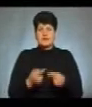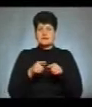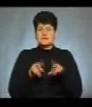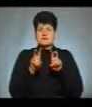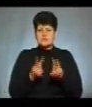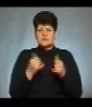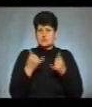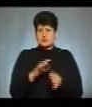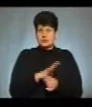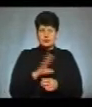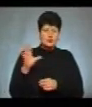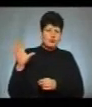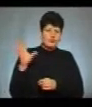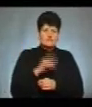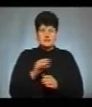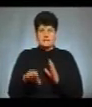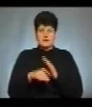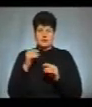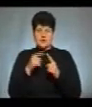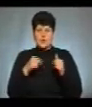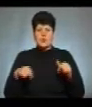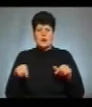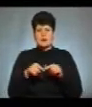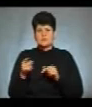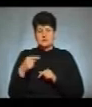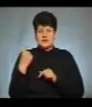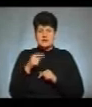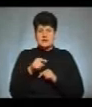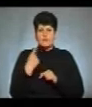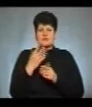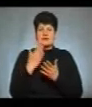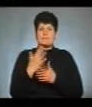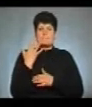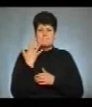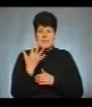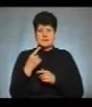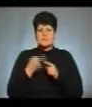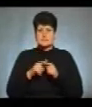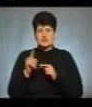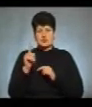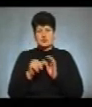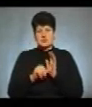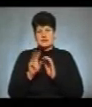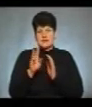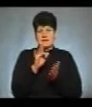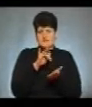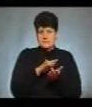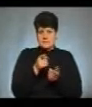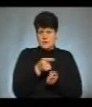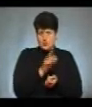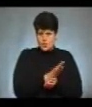сьогодні відбулися у всіх виборчих округах Тернопільщини. Їх в області є 5. Це 163-й з центром в Тернополі,